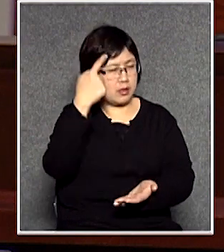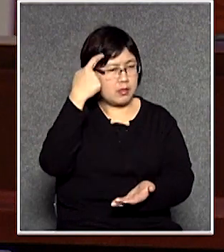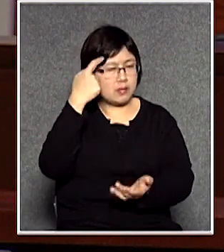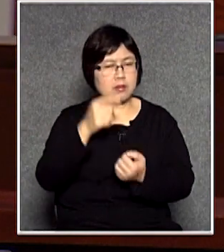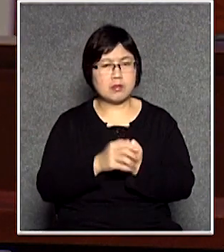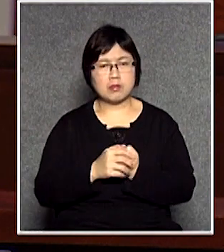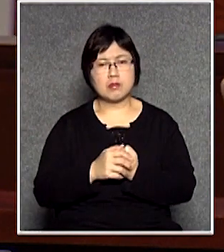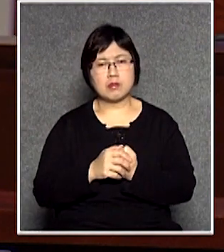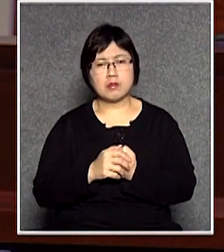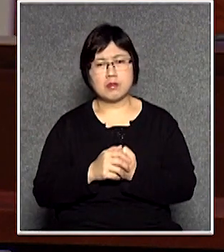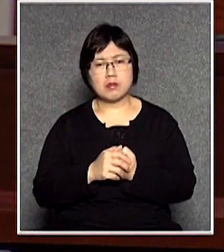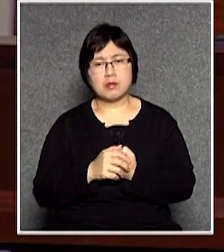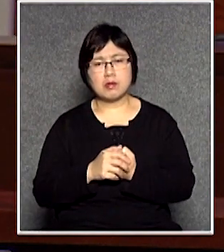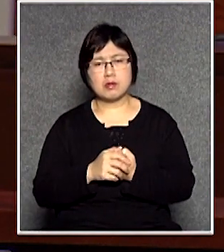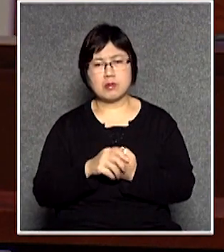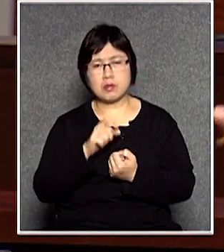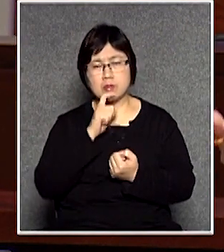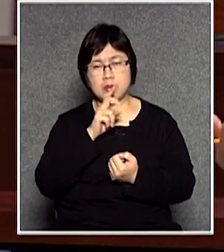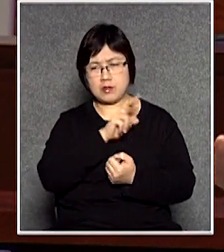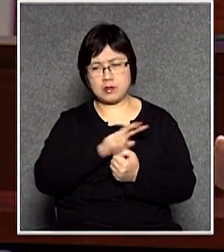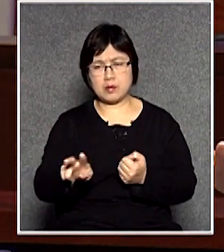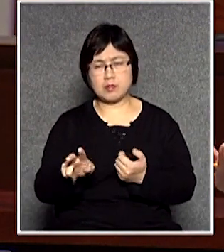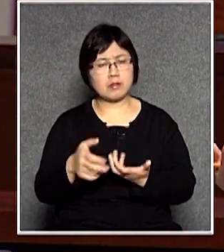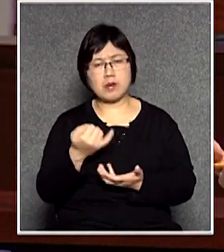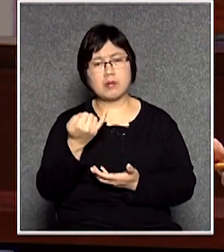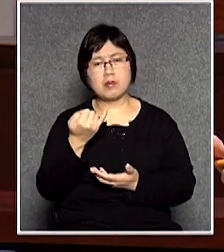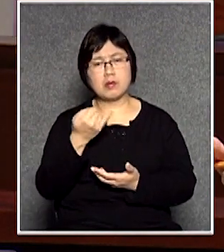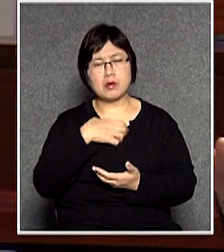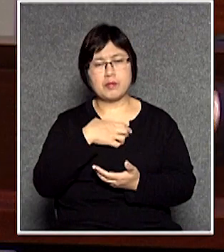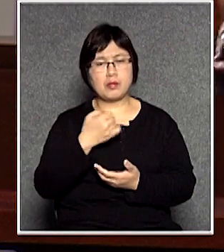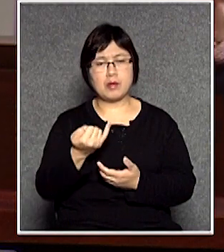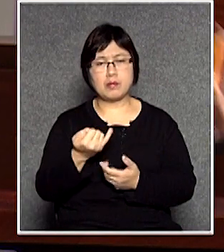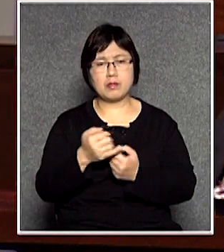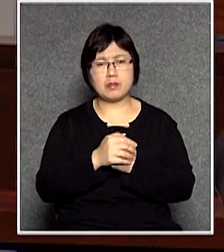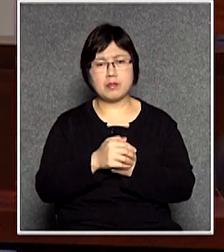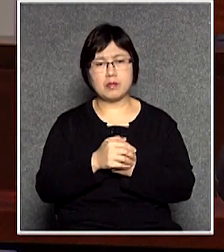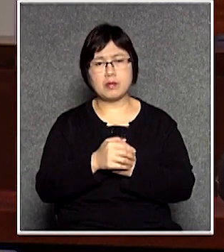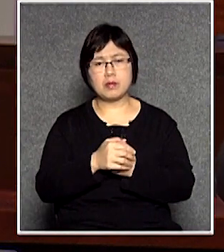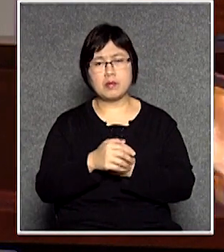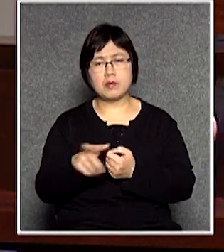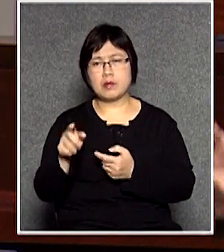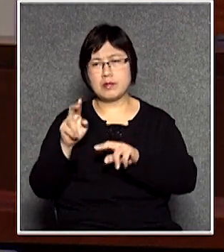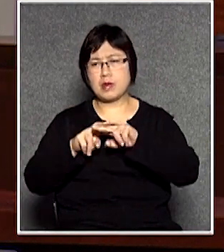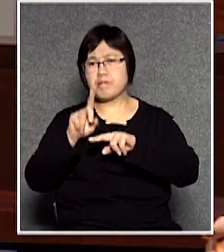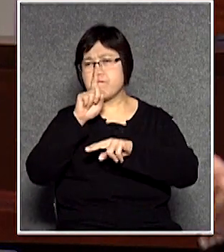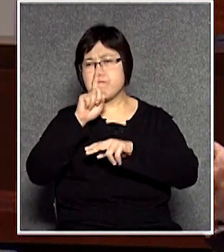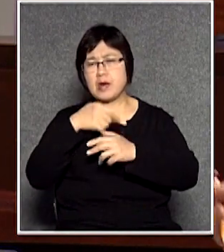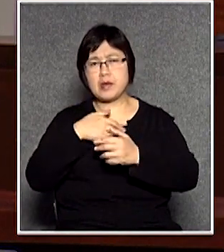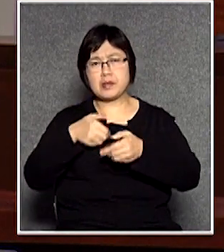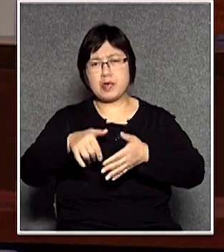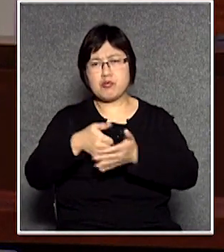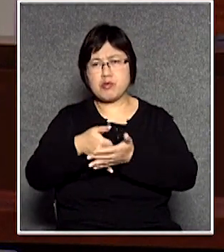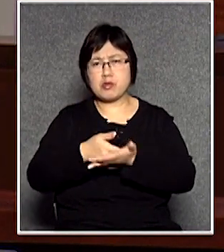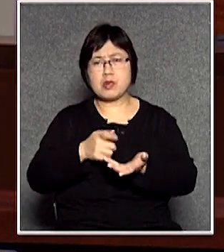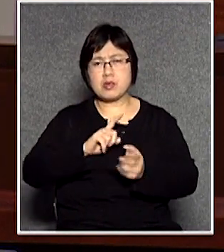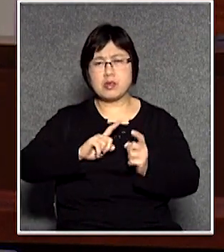這種情況你現在一刀切我覺得就不妥當那些大媽左街自由行拖劫的